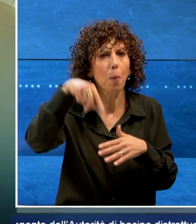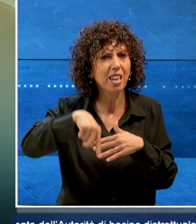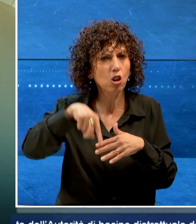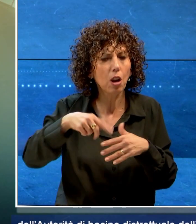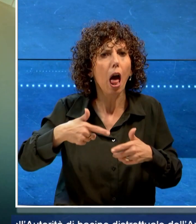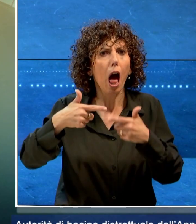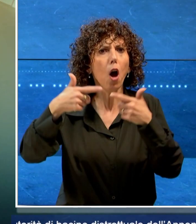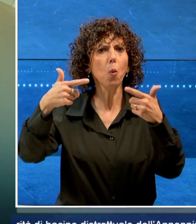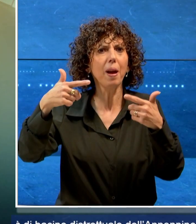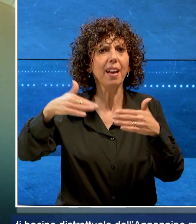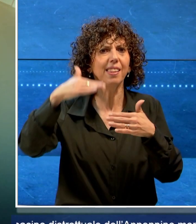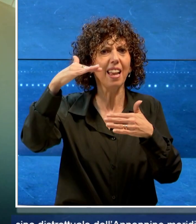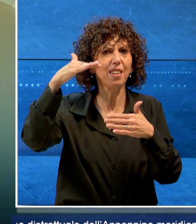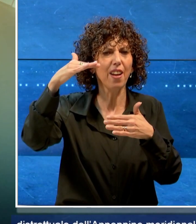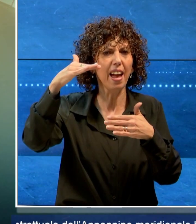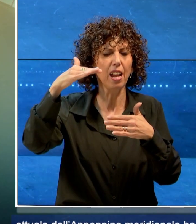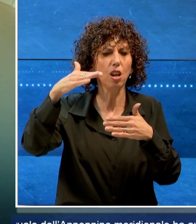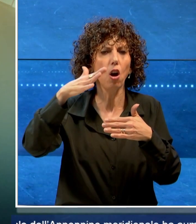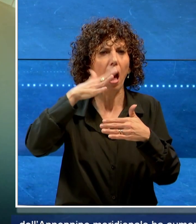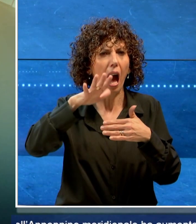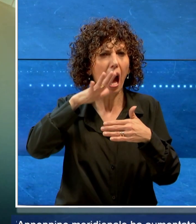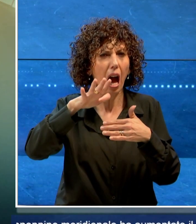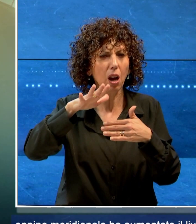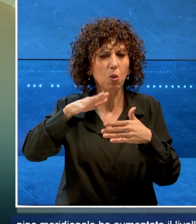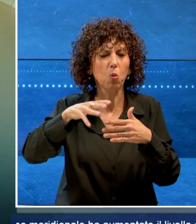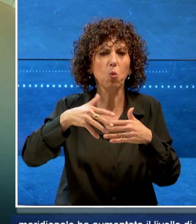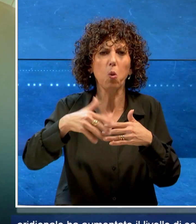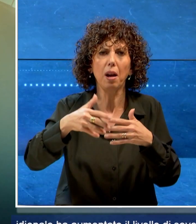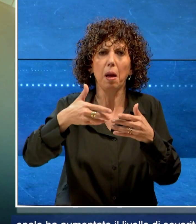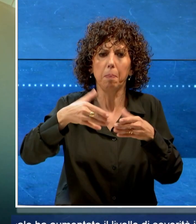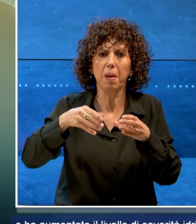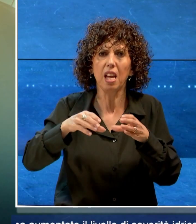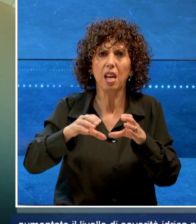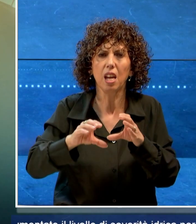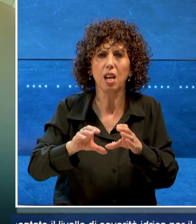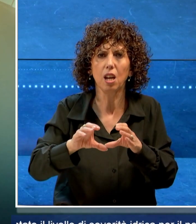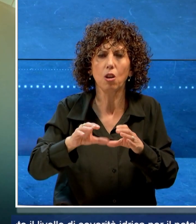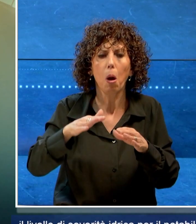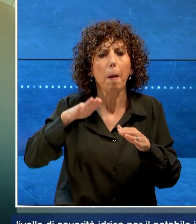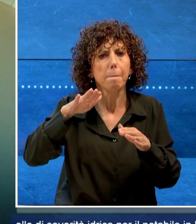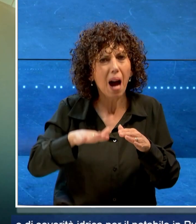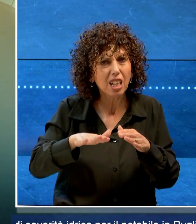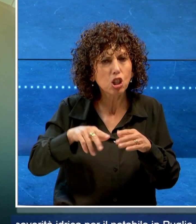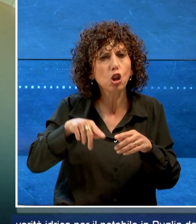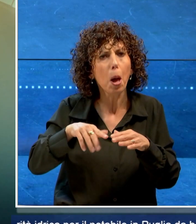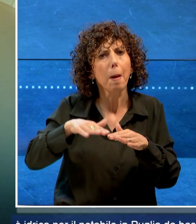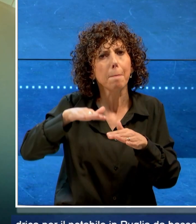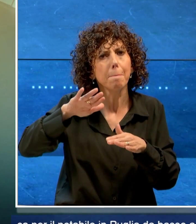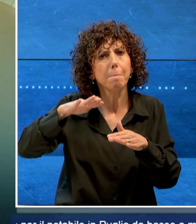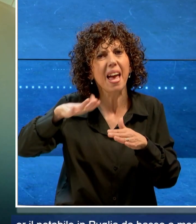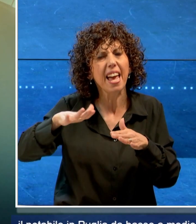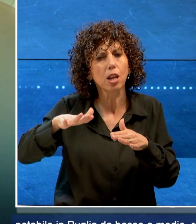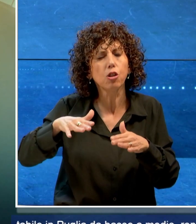aumentato il livello di severità idrica per il potabile in Puglia, da basso a medio, rendendo così